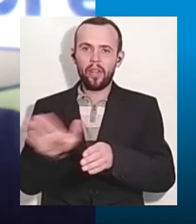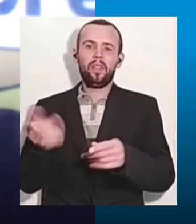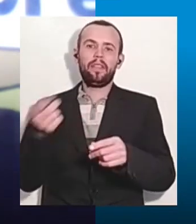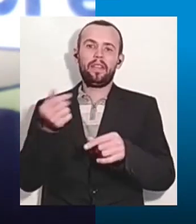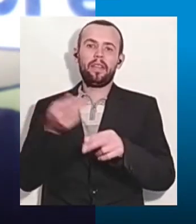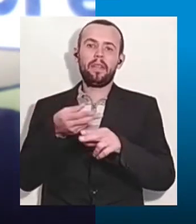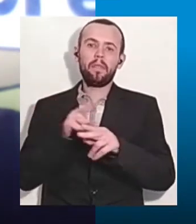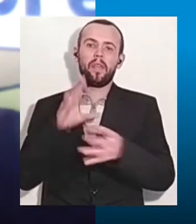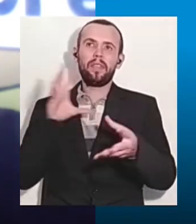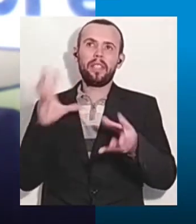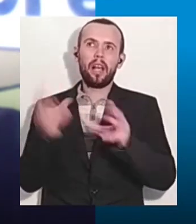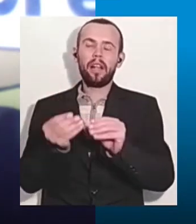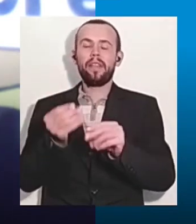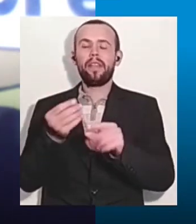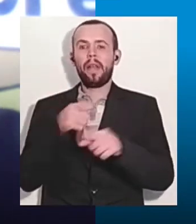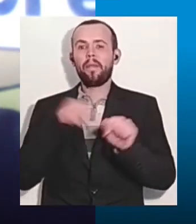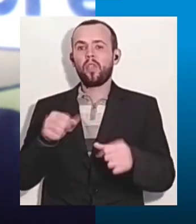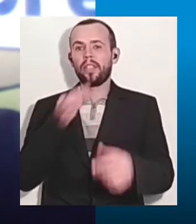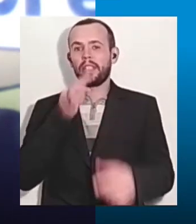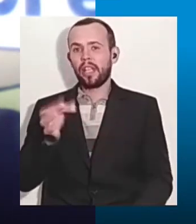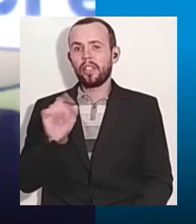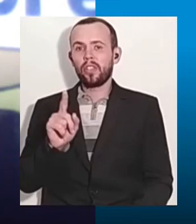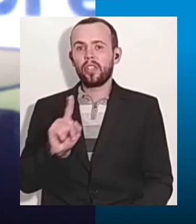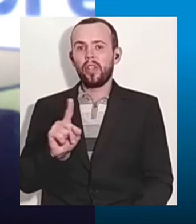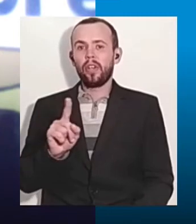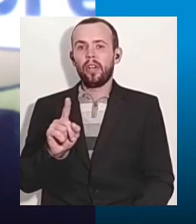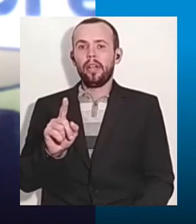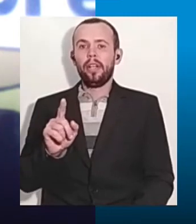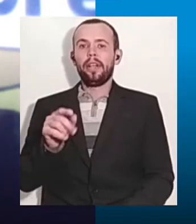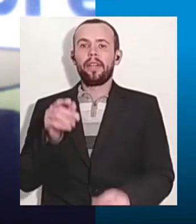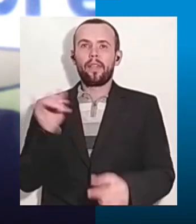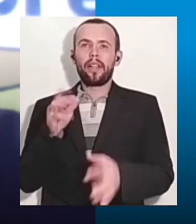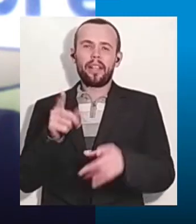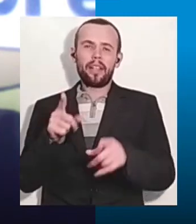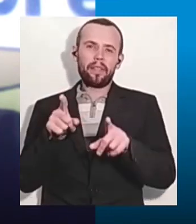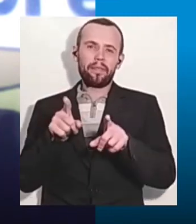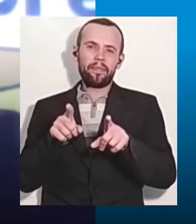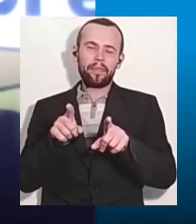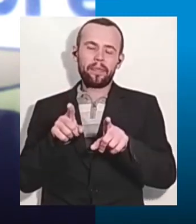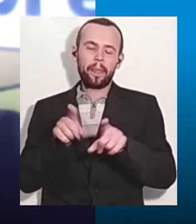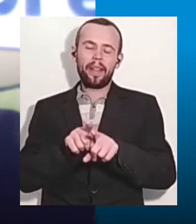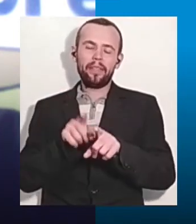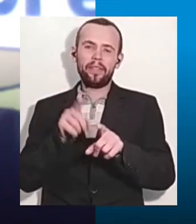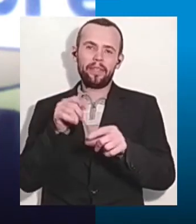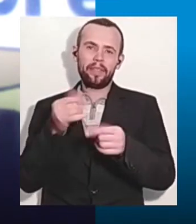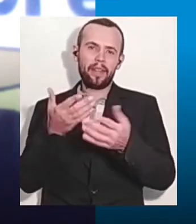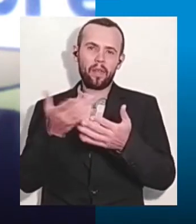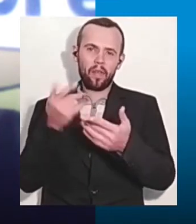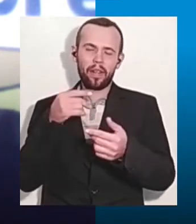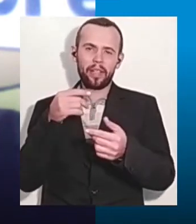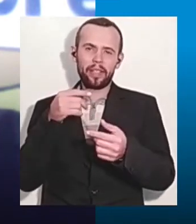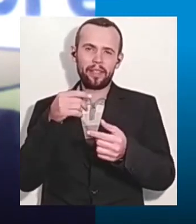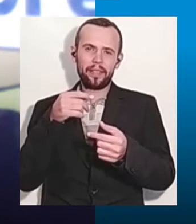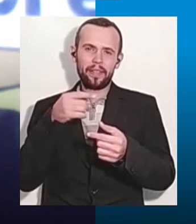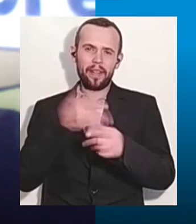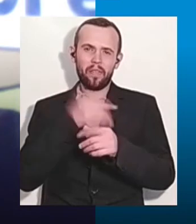'явилося дуже багато факторів таких, що людей дійсно потрібно етапувати в лікарню, а через